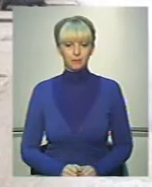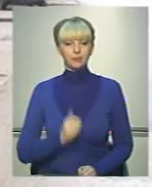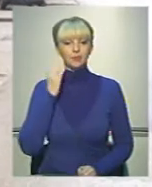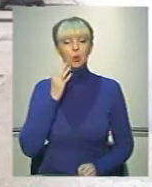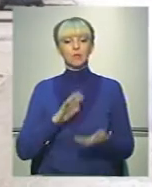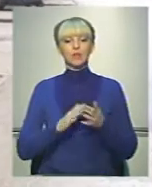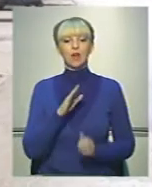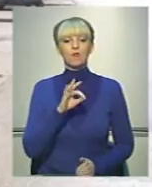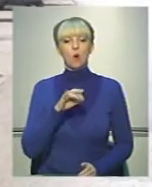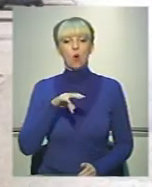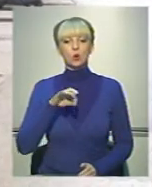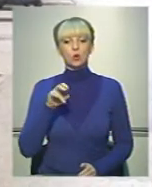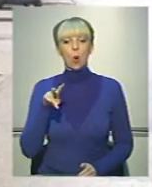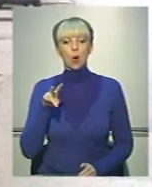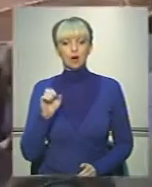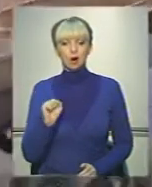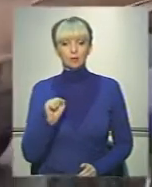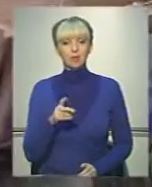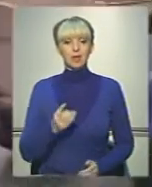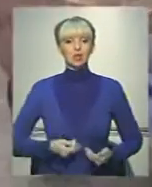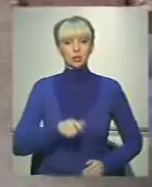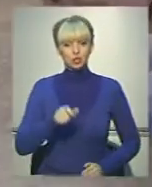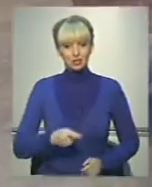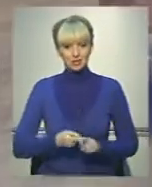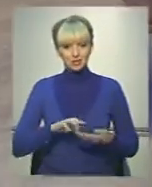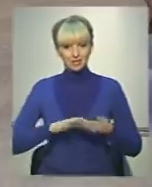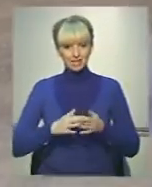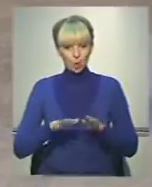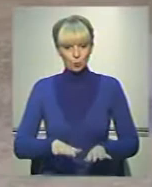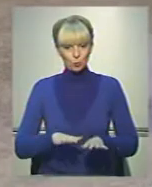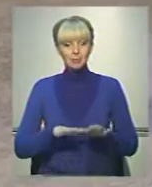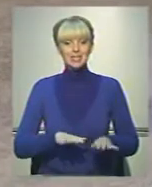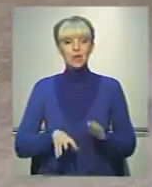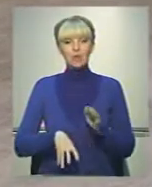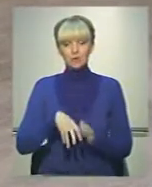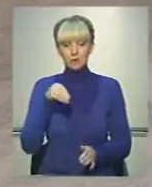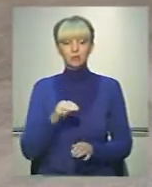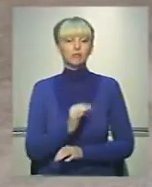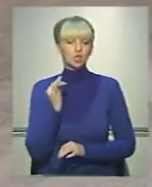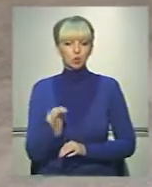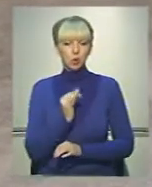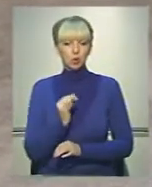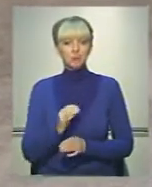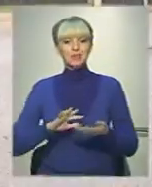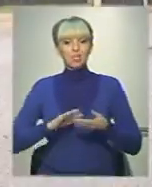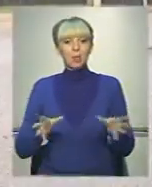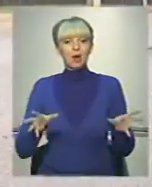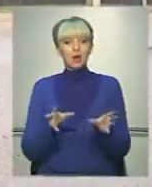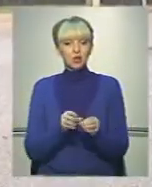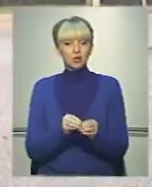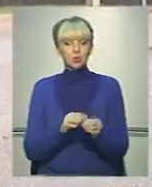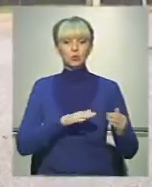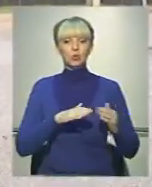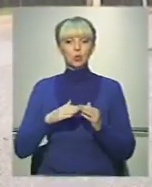Буковинське село Волока Глибоцького району. Для жителів цього населеного пункту місцеві вибори – історичні. Адже село разом із